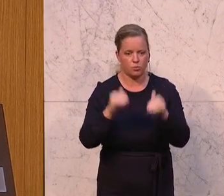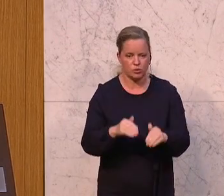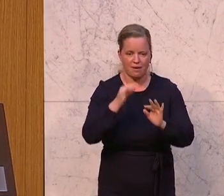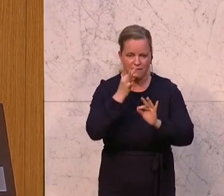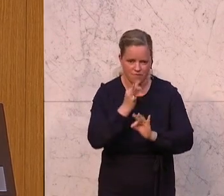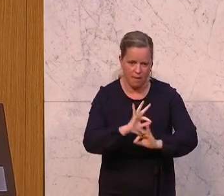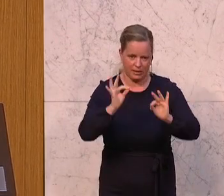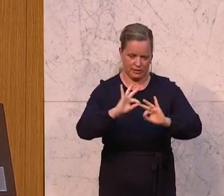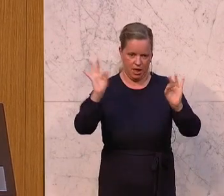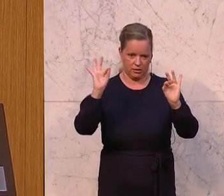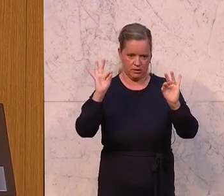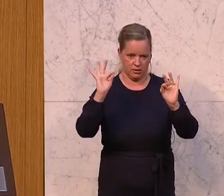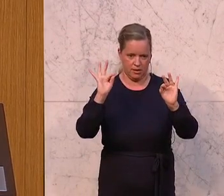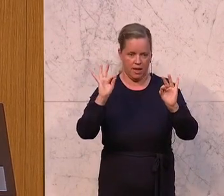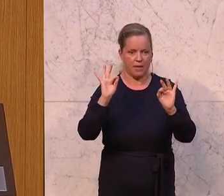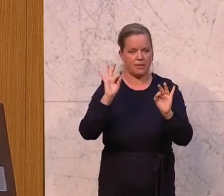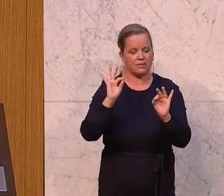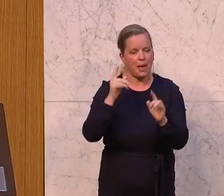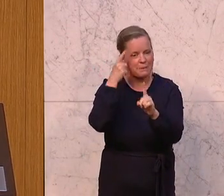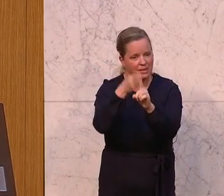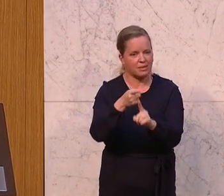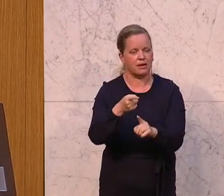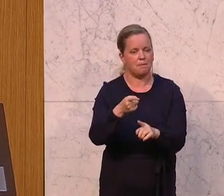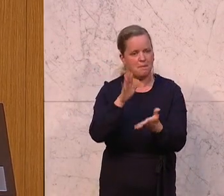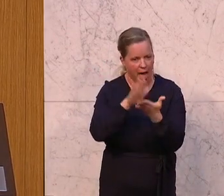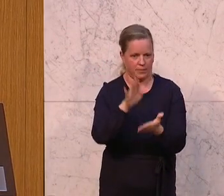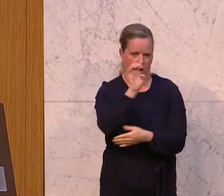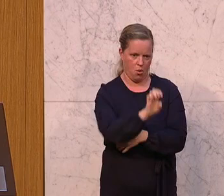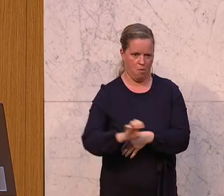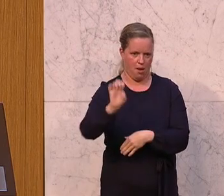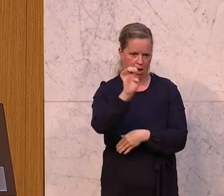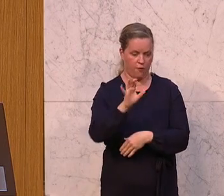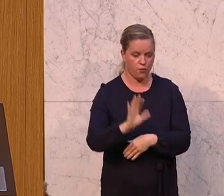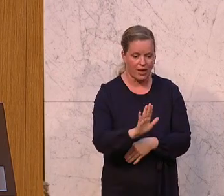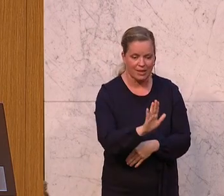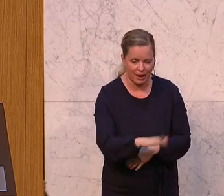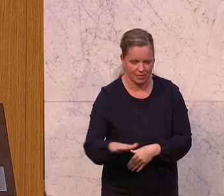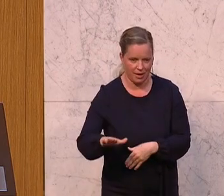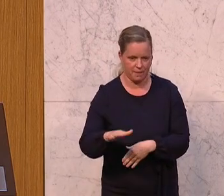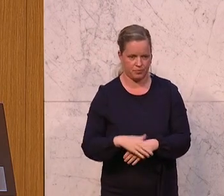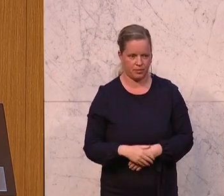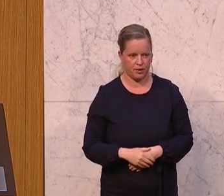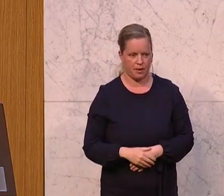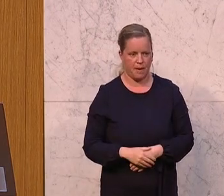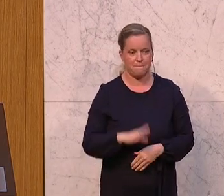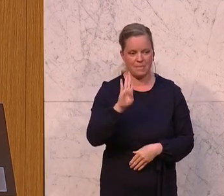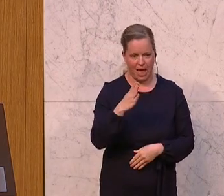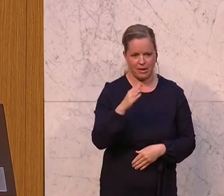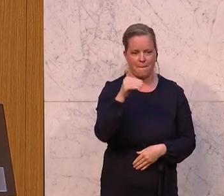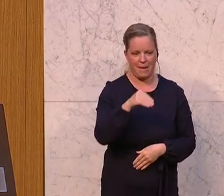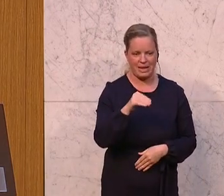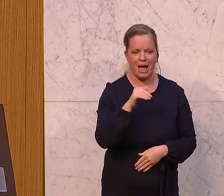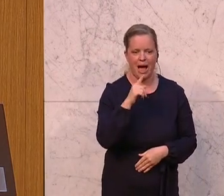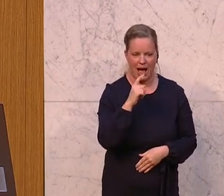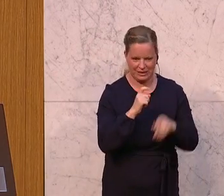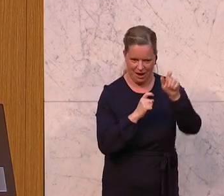verbessern, damit es Europa bleibt, damit es Europa bleibt für unsere Kinder. Und da bin ich bei der Beate Meindl-Reisinger. Ich erinnere mich gut